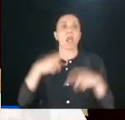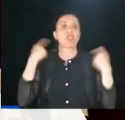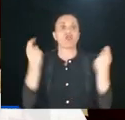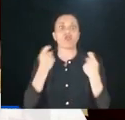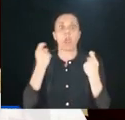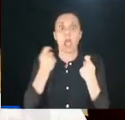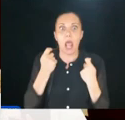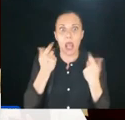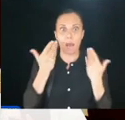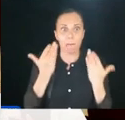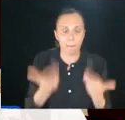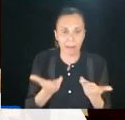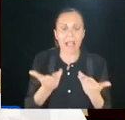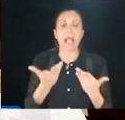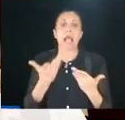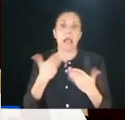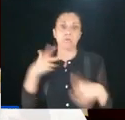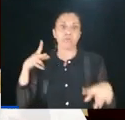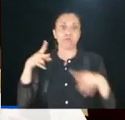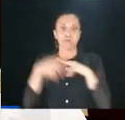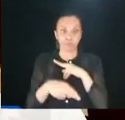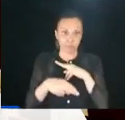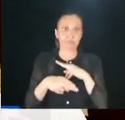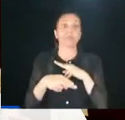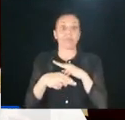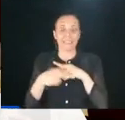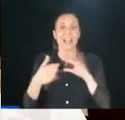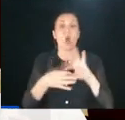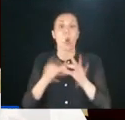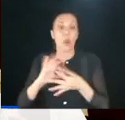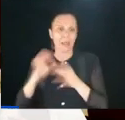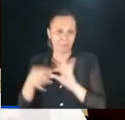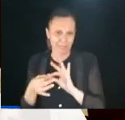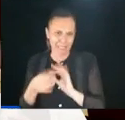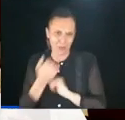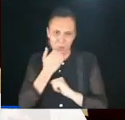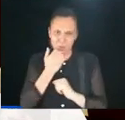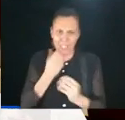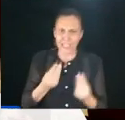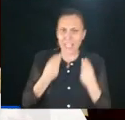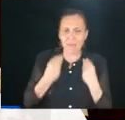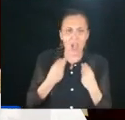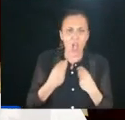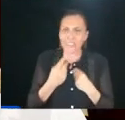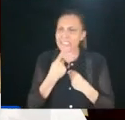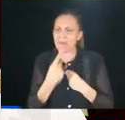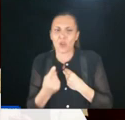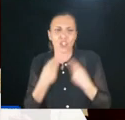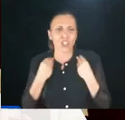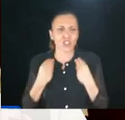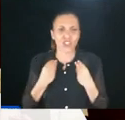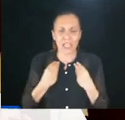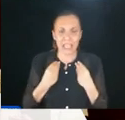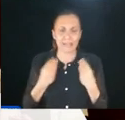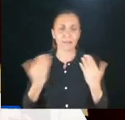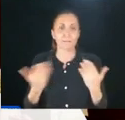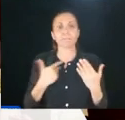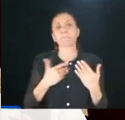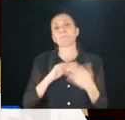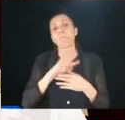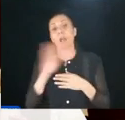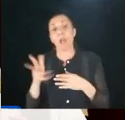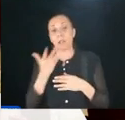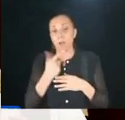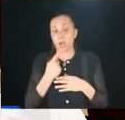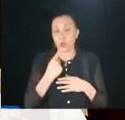lì si celebreranno diciamo la cerimonia di inaugurazione delle Olimpiadi? Ma di che cosa stiamo parlando? Ma di che cosa stiamo parlando? E